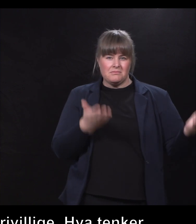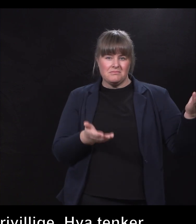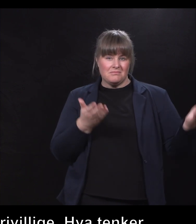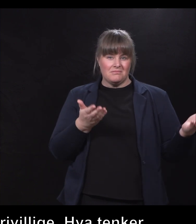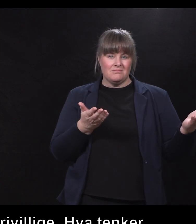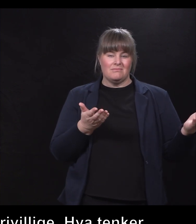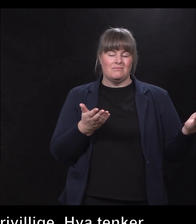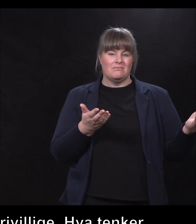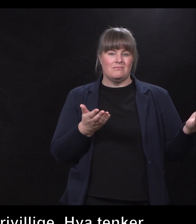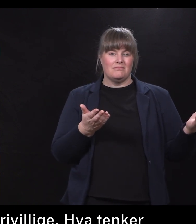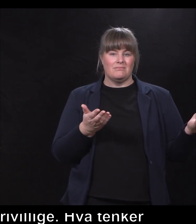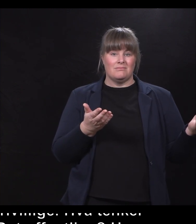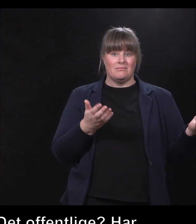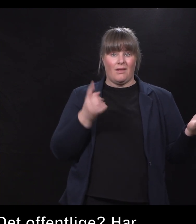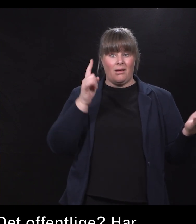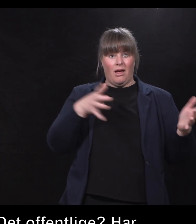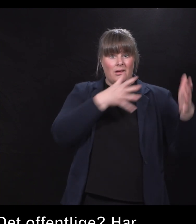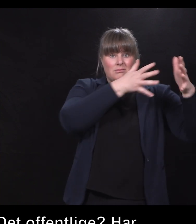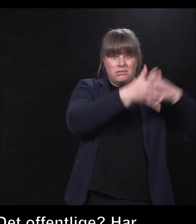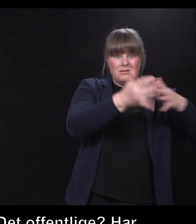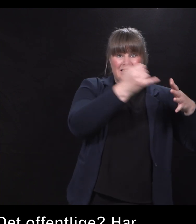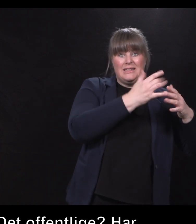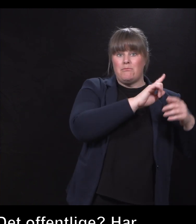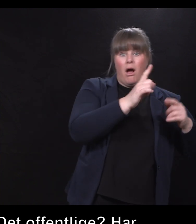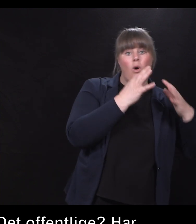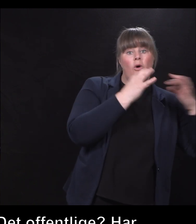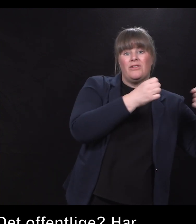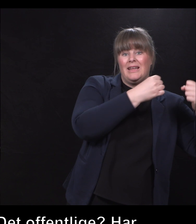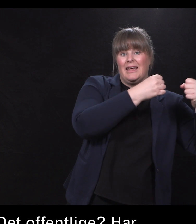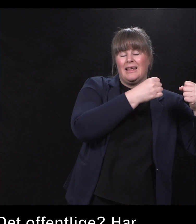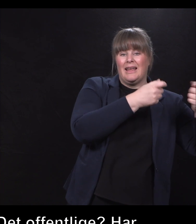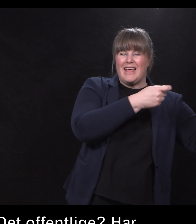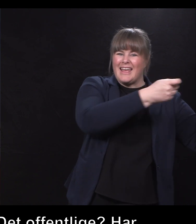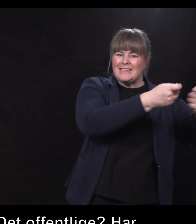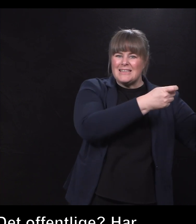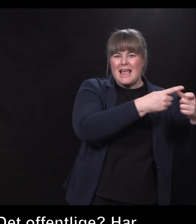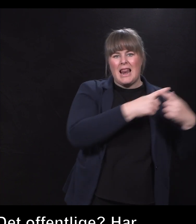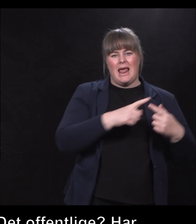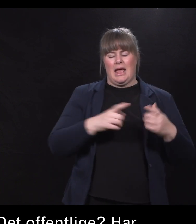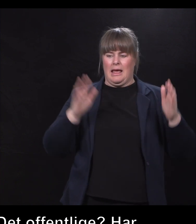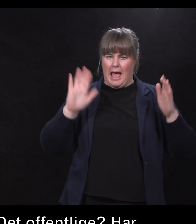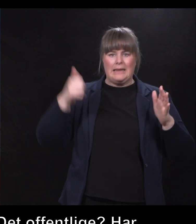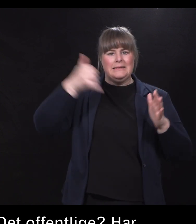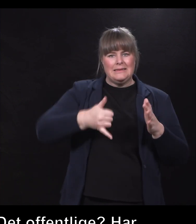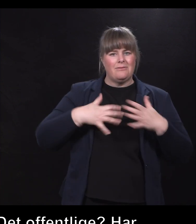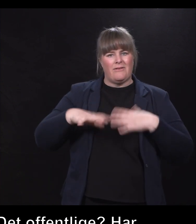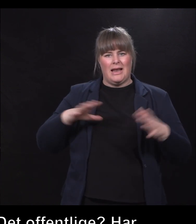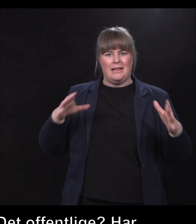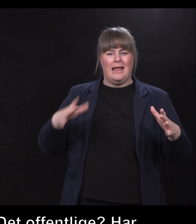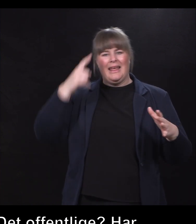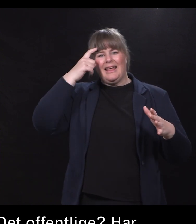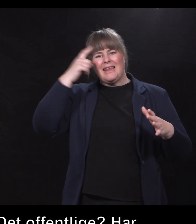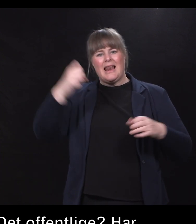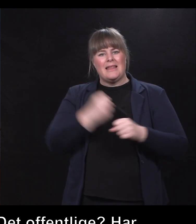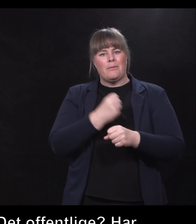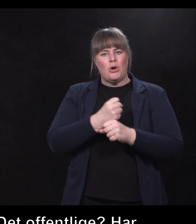tanker om det? Kunne vi fått dette i offentlig regi, eller er det nettopp frivilligheten, det ideelle entreprenørskapet som gjør